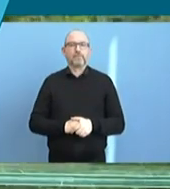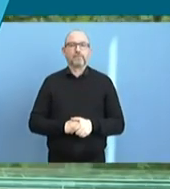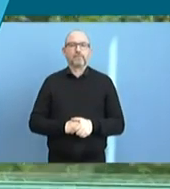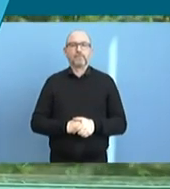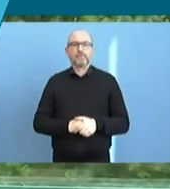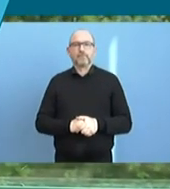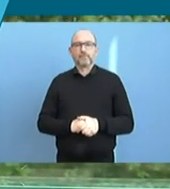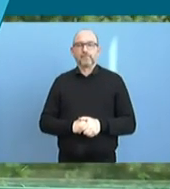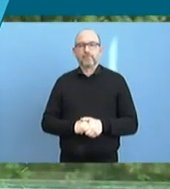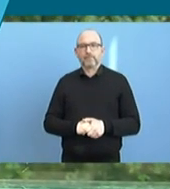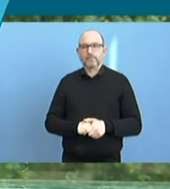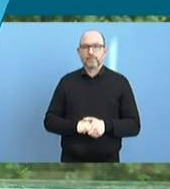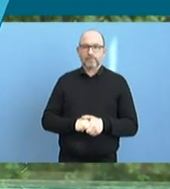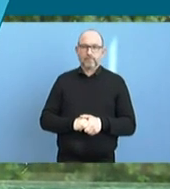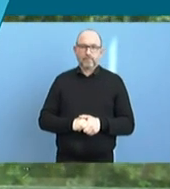Danke sehr.